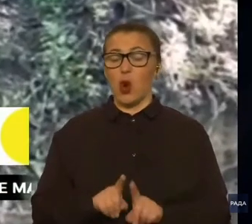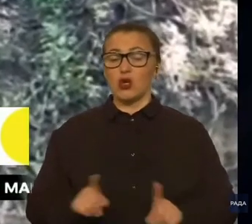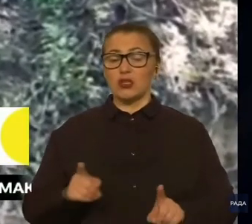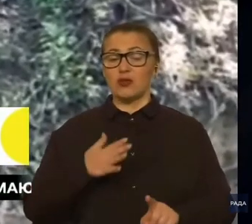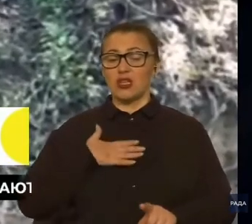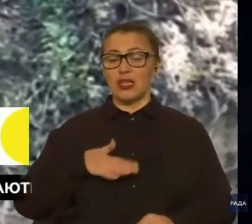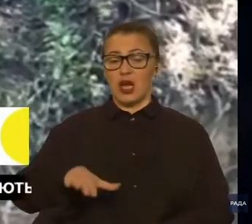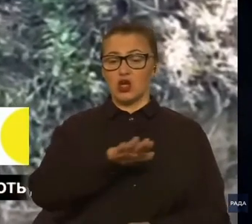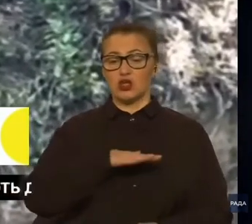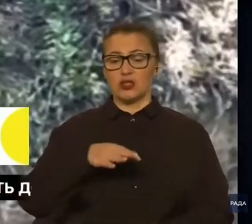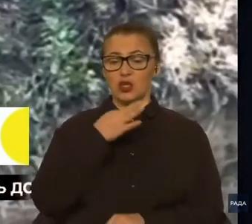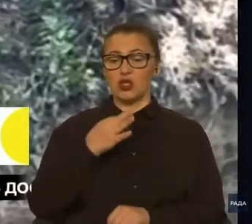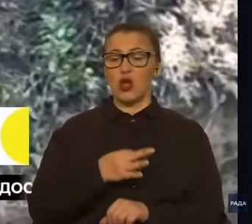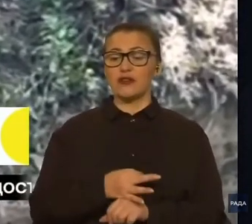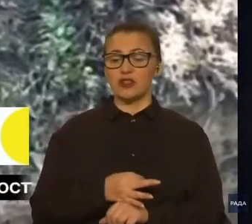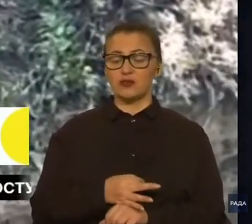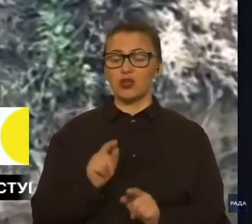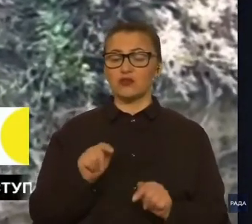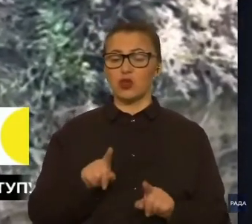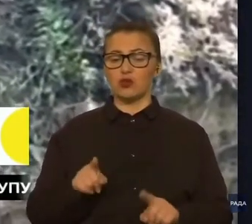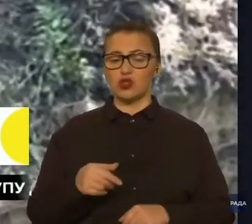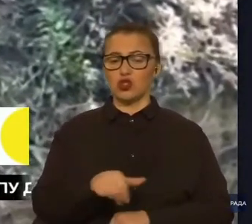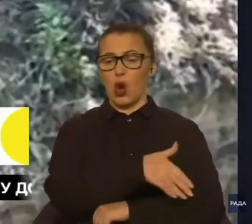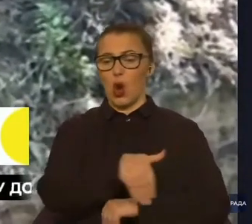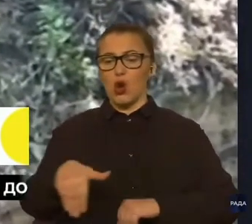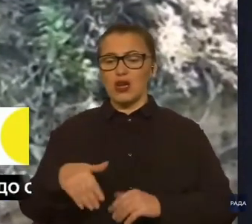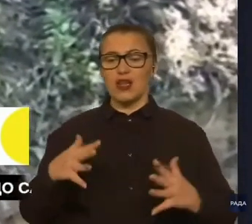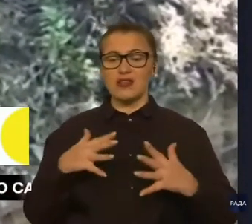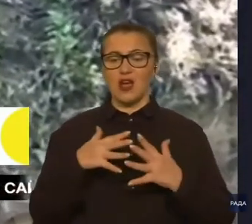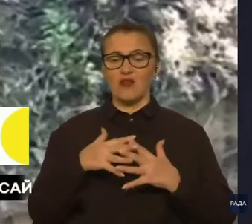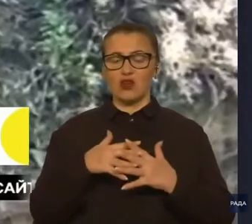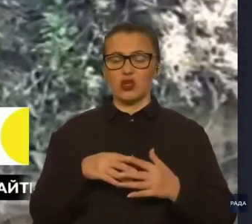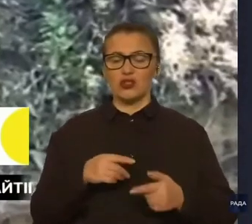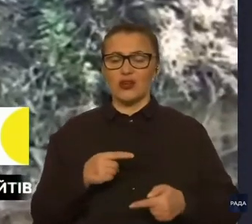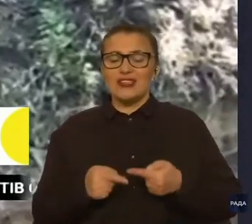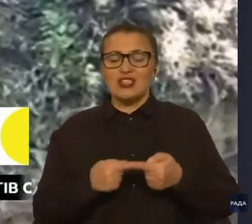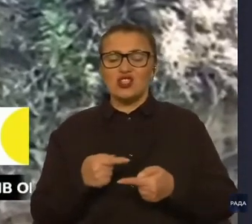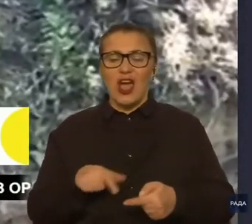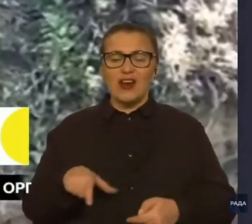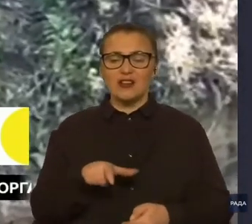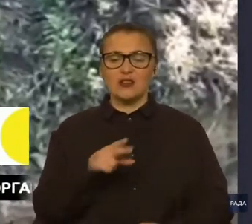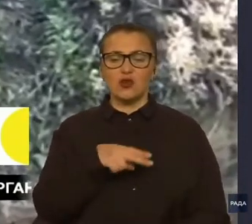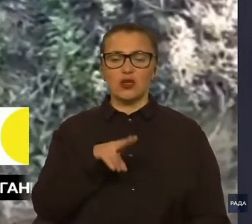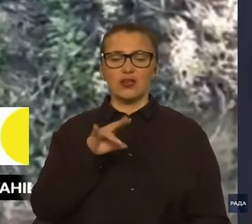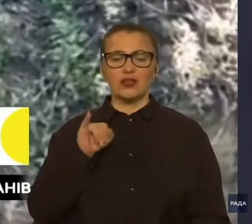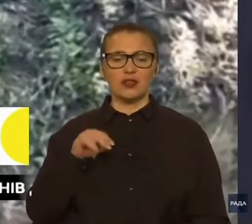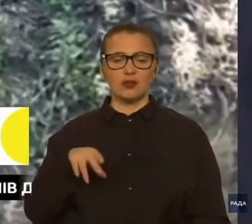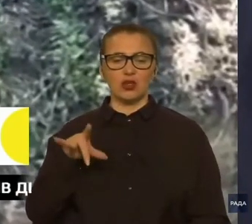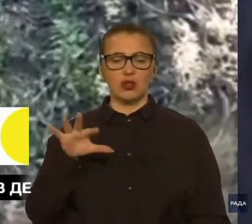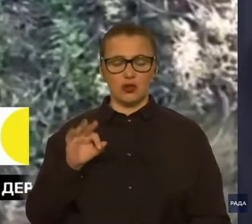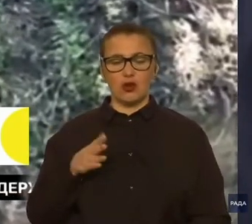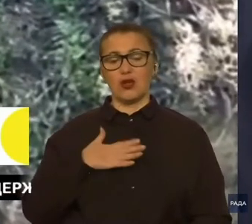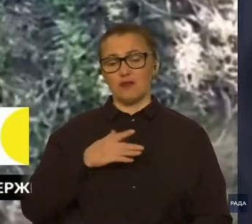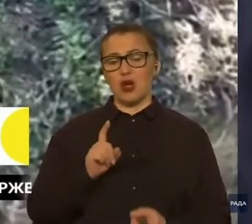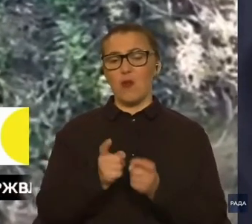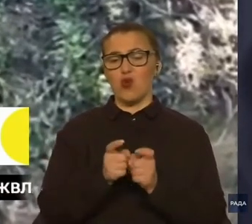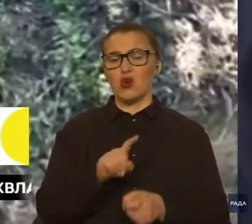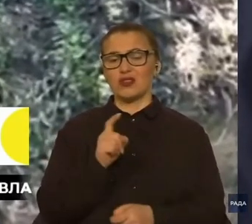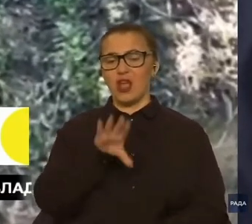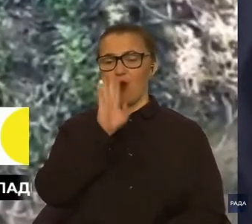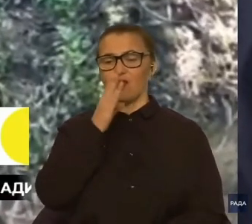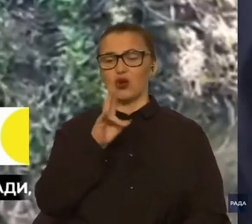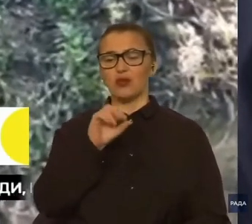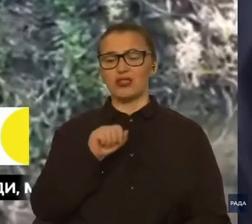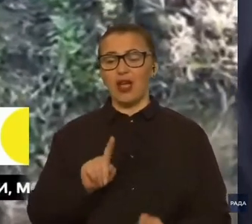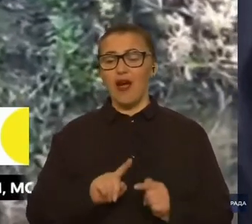відповідальності в тому, що лінія фронту пролігає річкою Дніпро і, зокрема, боремося ми з ворогом на